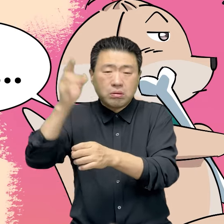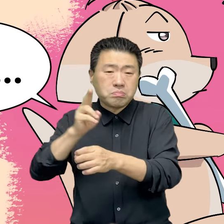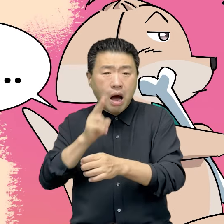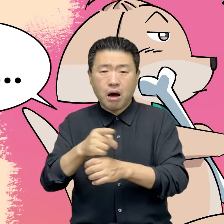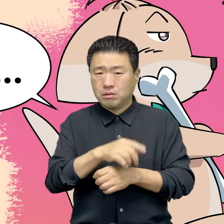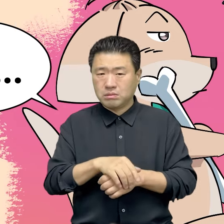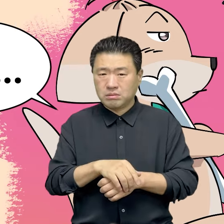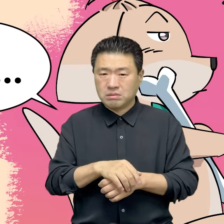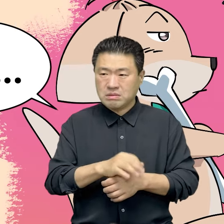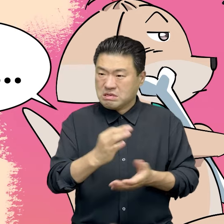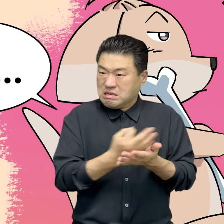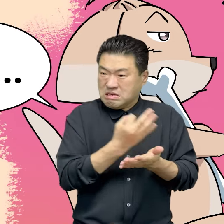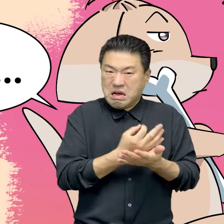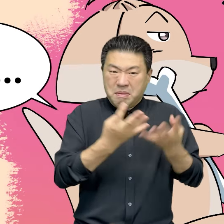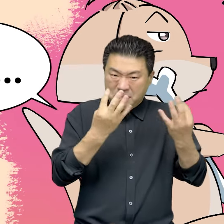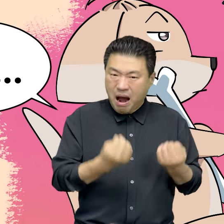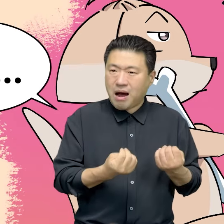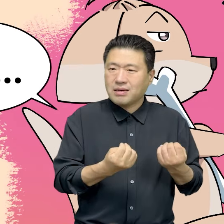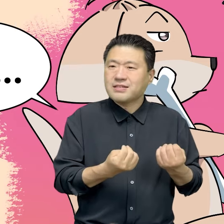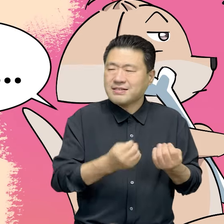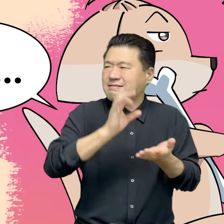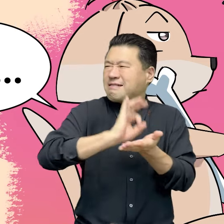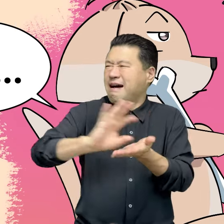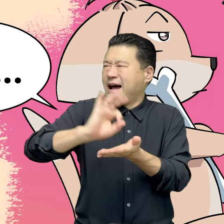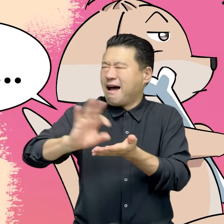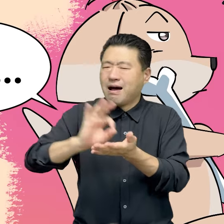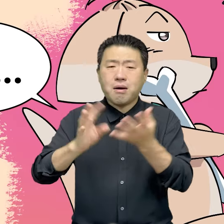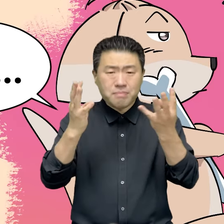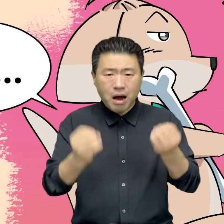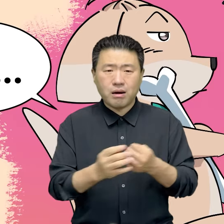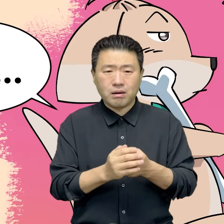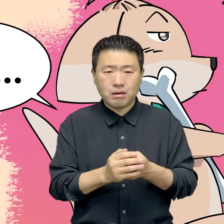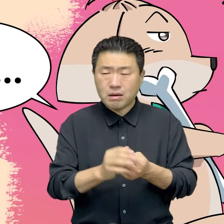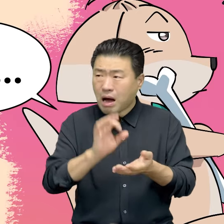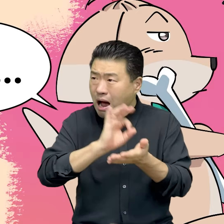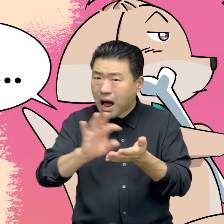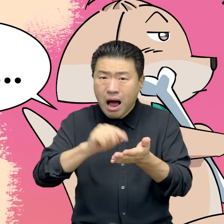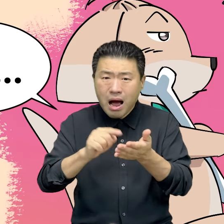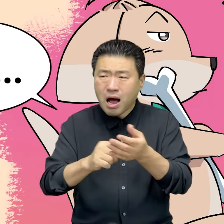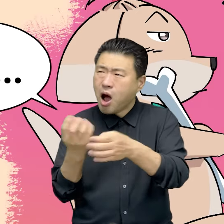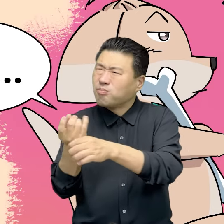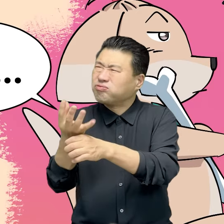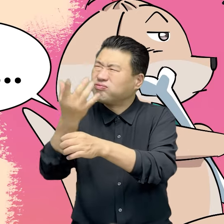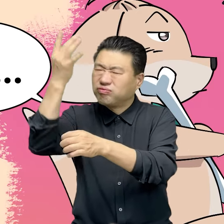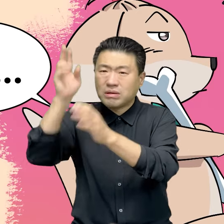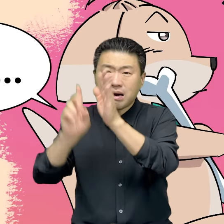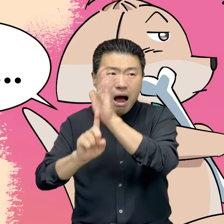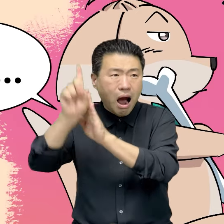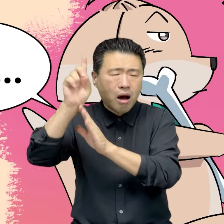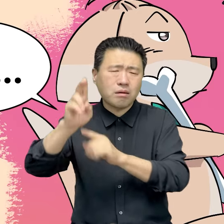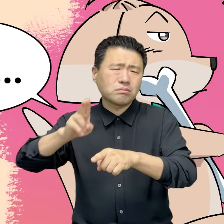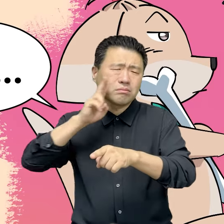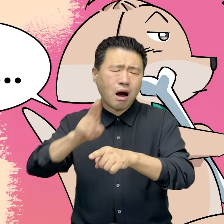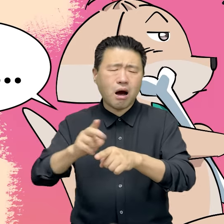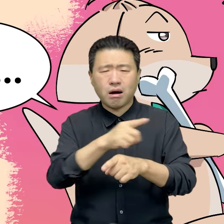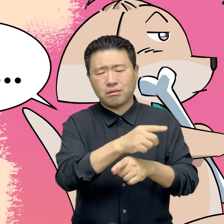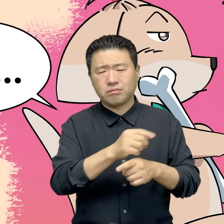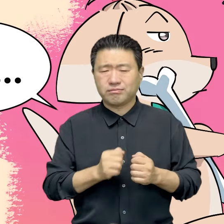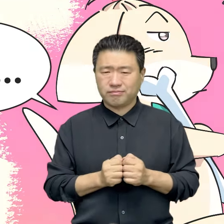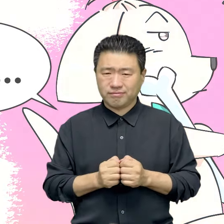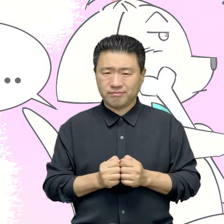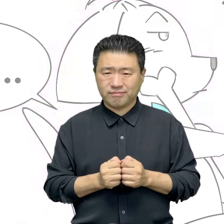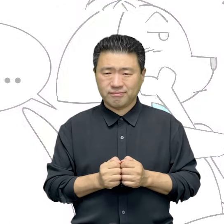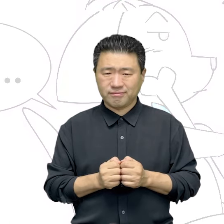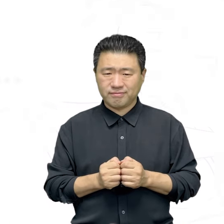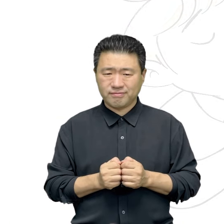배출한다는 뜻이에요. 많이 버는 사람들이 많이 쓰잖아요. 오늘날 소비행위는 그 자체로 온실가스 배출 행위입니다.